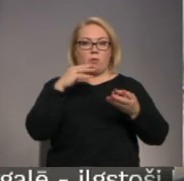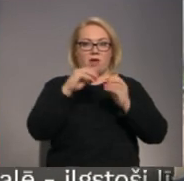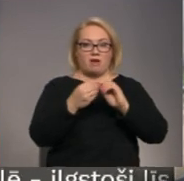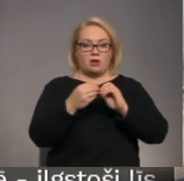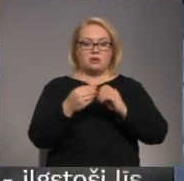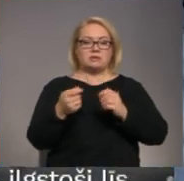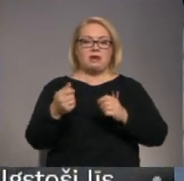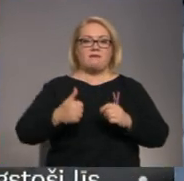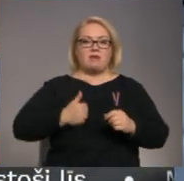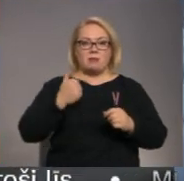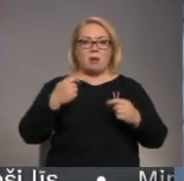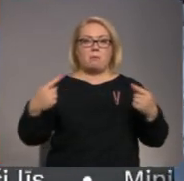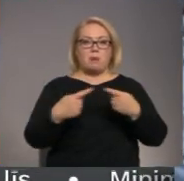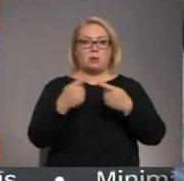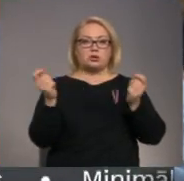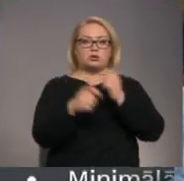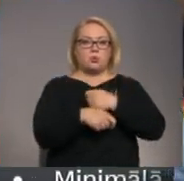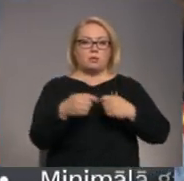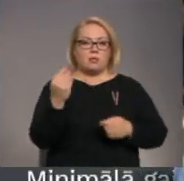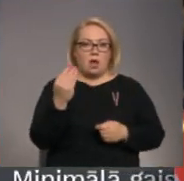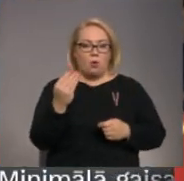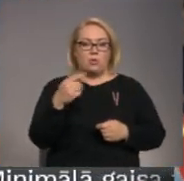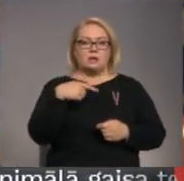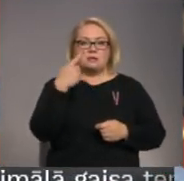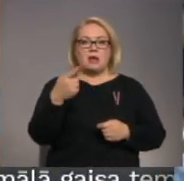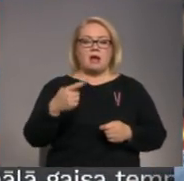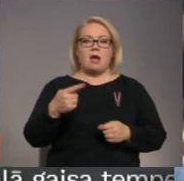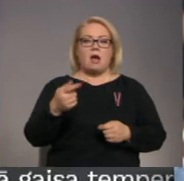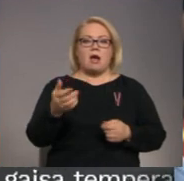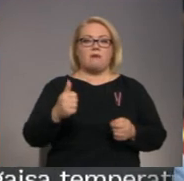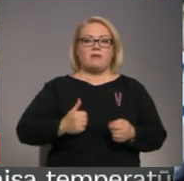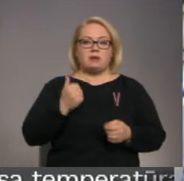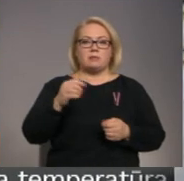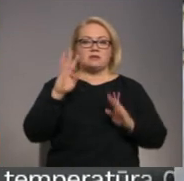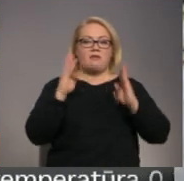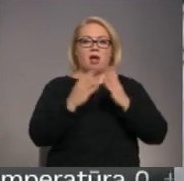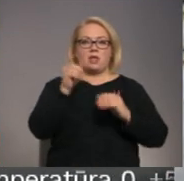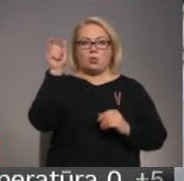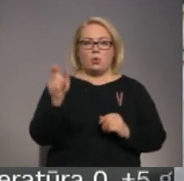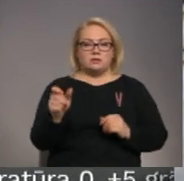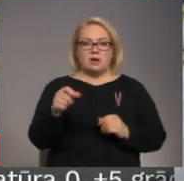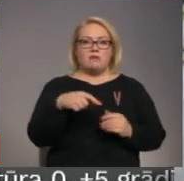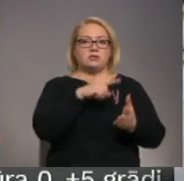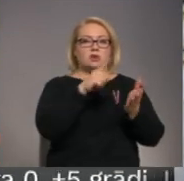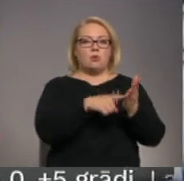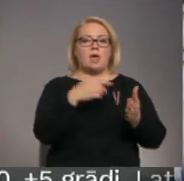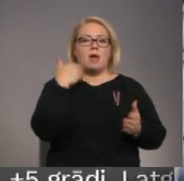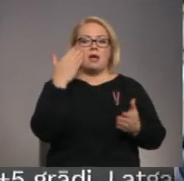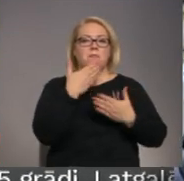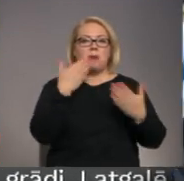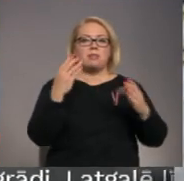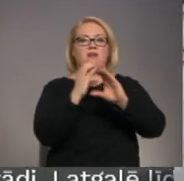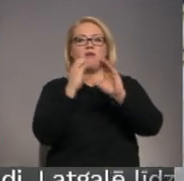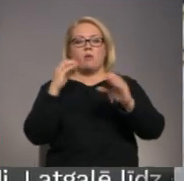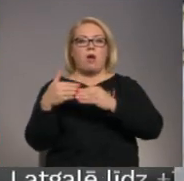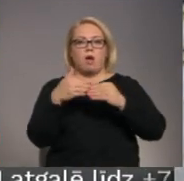piegādātājam tiks piemērotas soda sankcijas, norāda uzņēmama valdes lociklis. Kad tas pēdējais būs piegādāts vai ar ziņas kaut